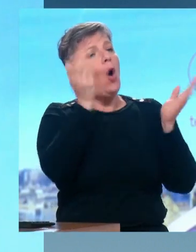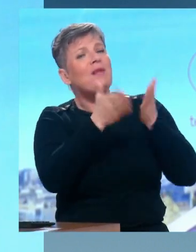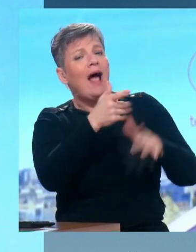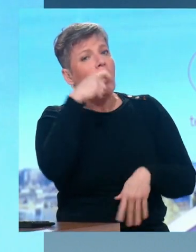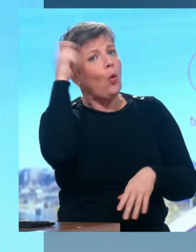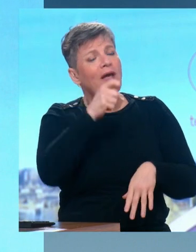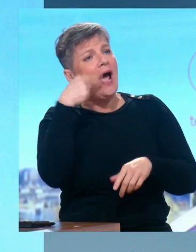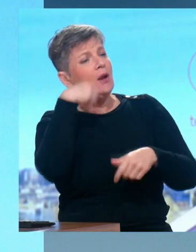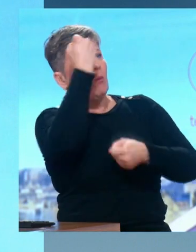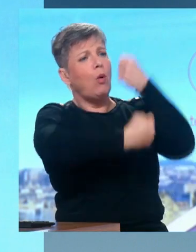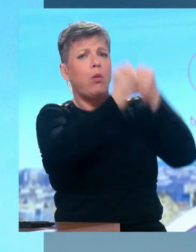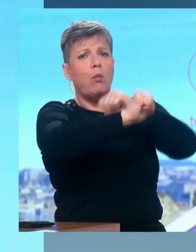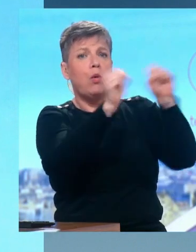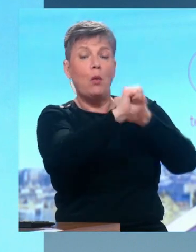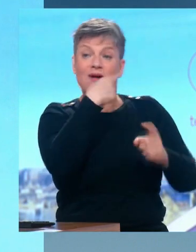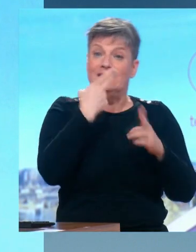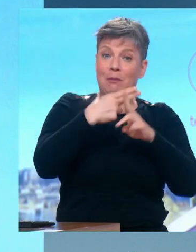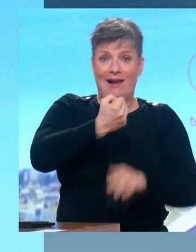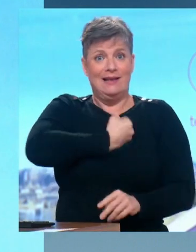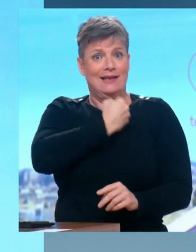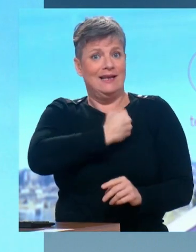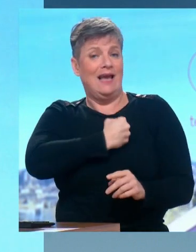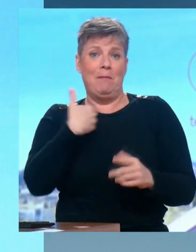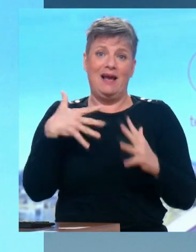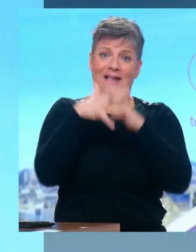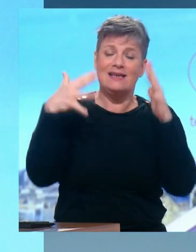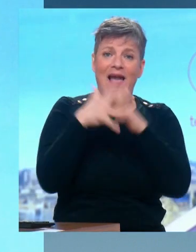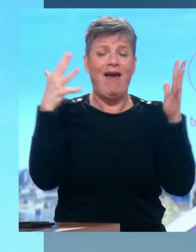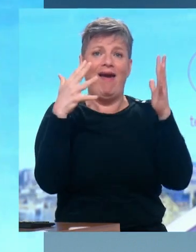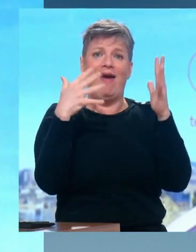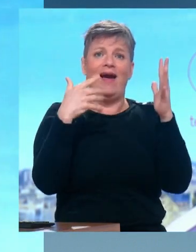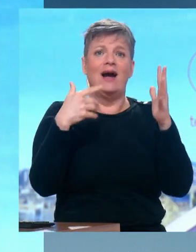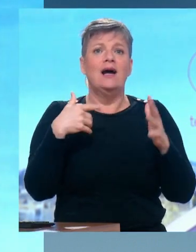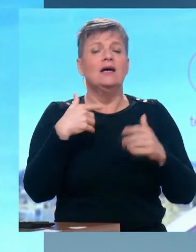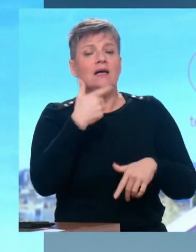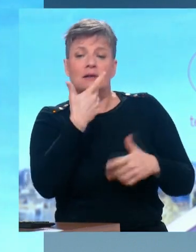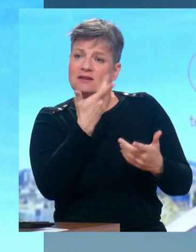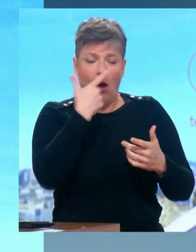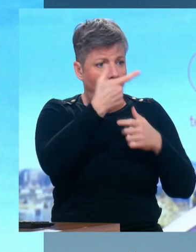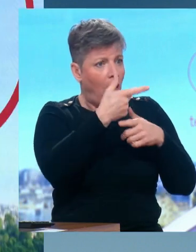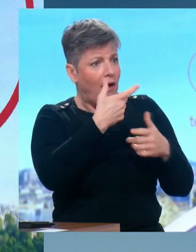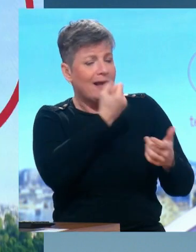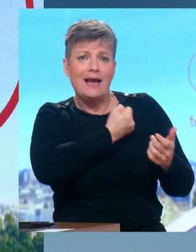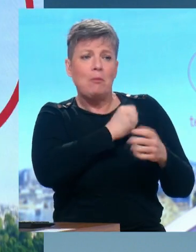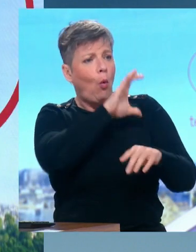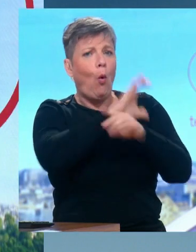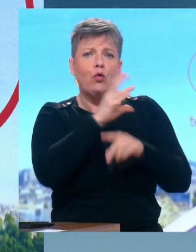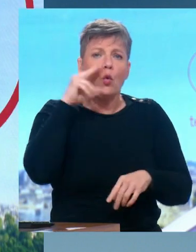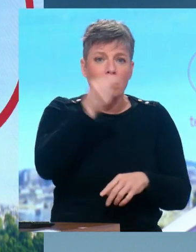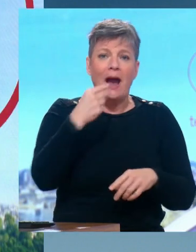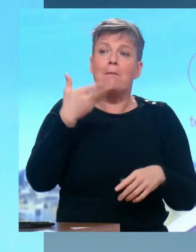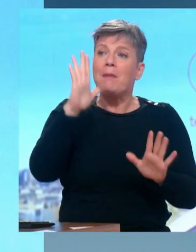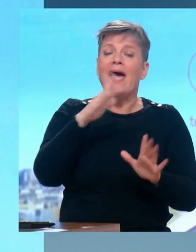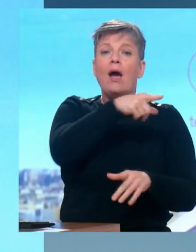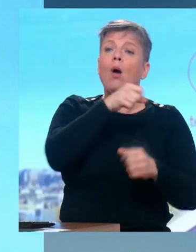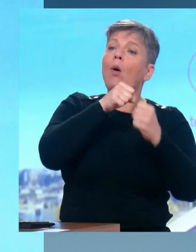Ukraine, c'est un crime de guerre. C'est un crime contre l'humanité. Mais quand ce sont des bombes du gouvernement israélien qui tombent sur des